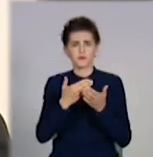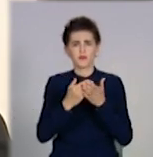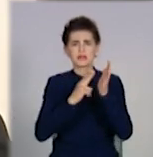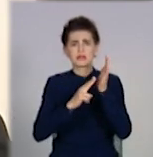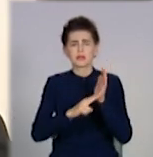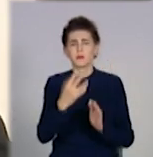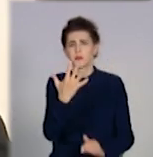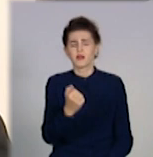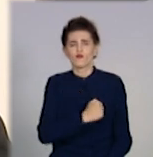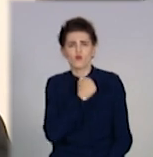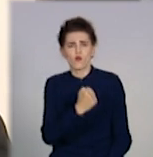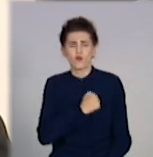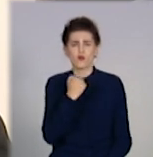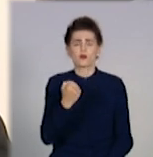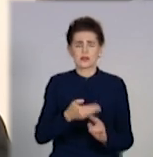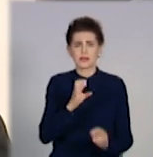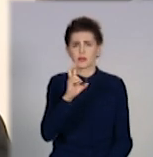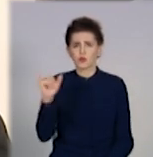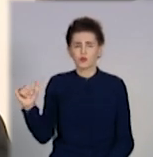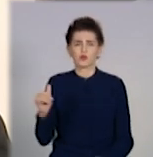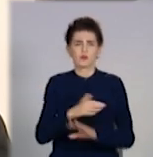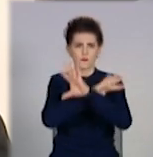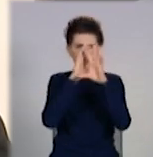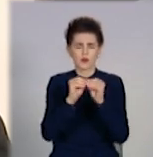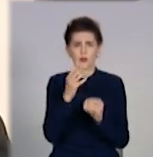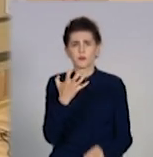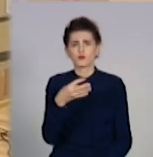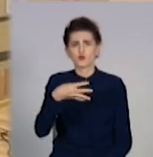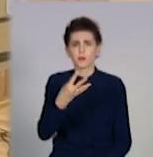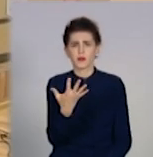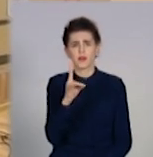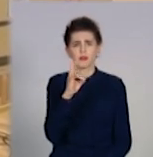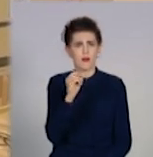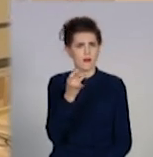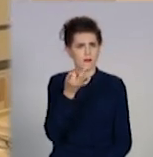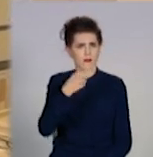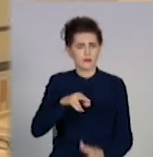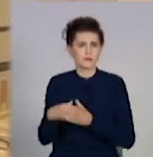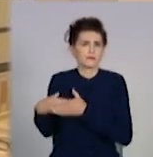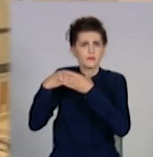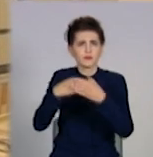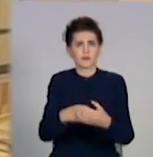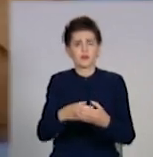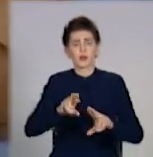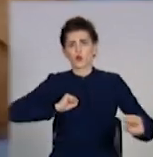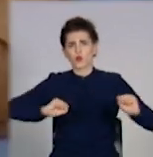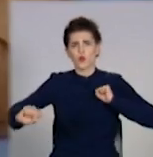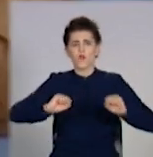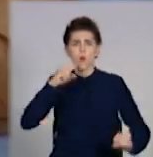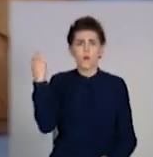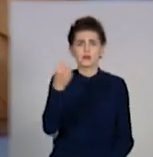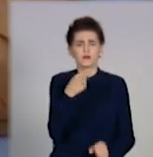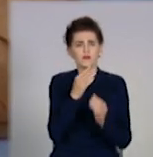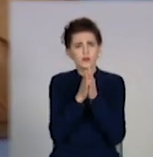військовослужбовців збройних сил, що складає в цілому 545 нарядів. Керівництво області закликає громадян на